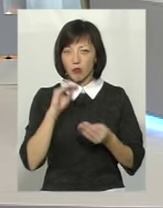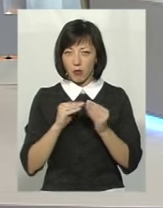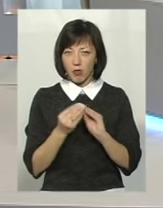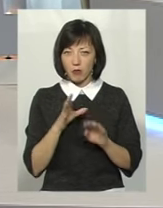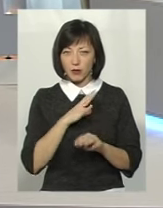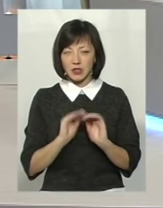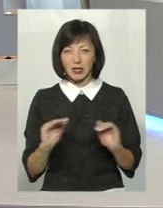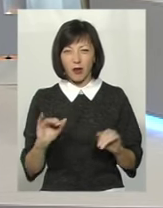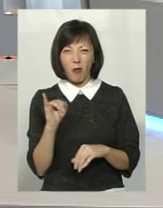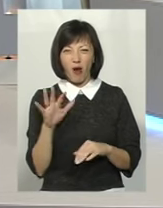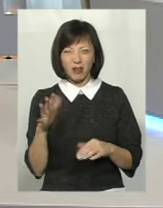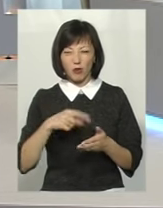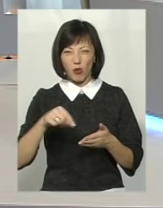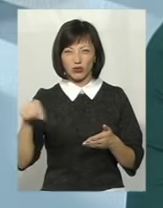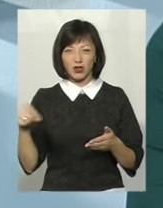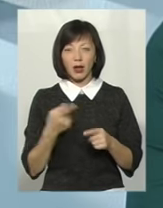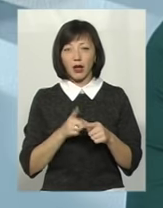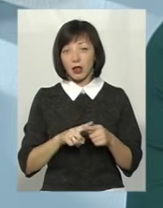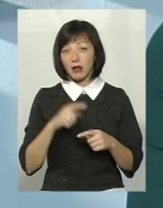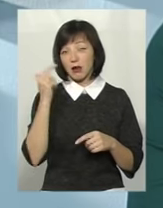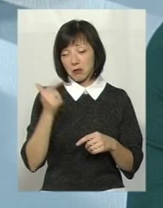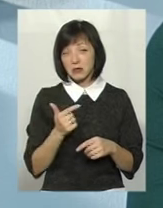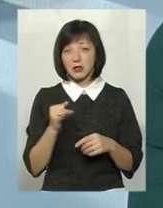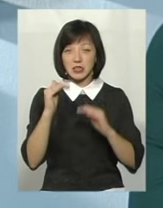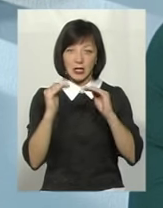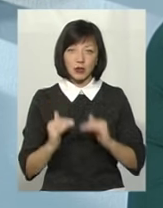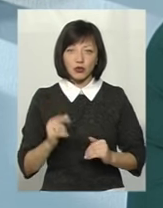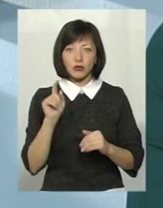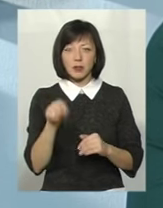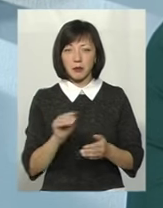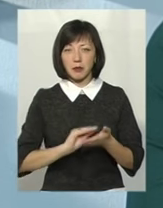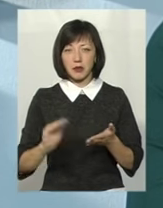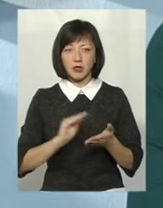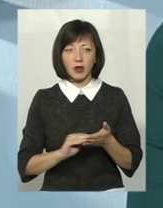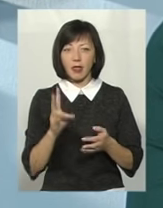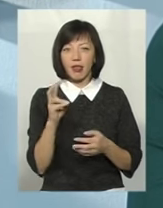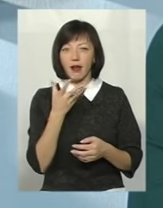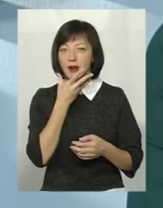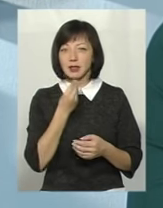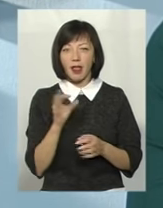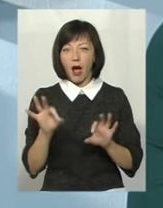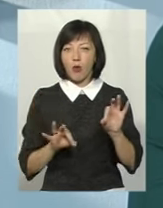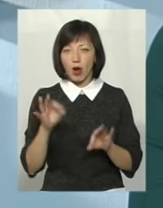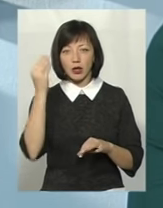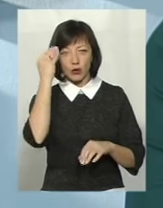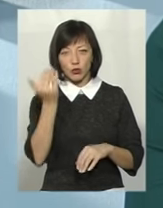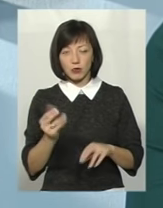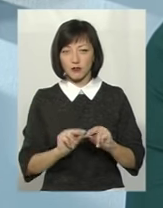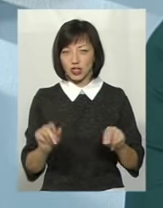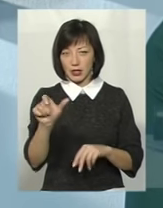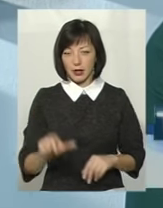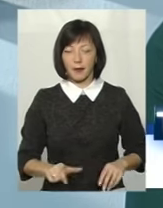в кого був поганий почерк, але які писали досить грамотно, їм занижувало оцінку тільки за те, що вони пишуть некрасиво, неакуратно, на думку вчителя.